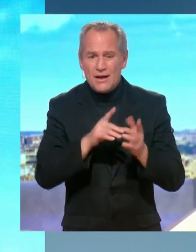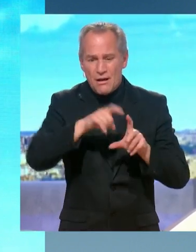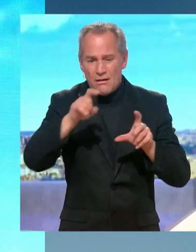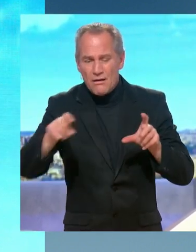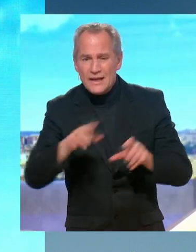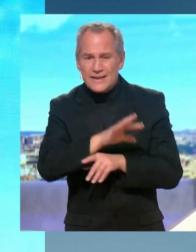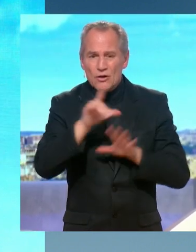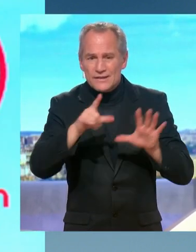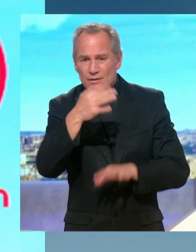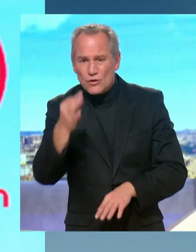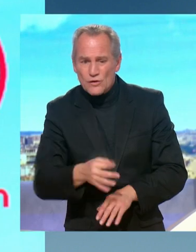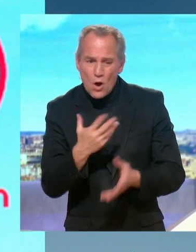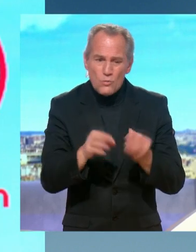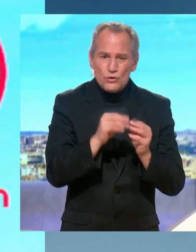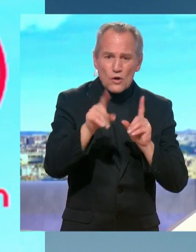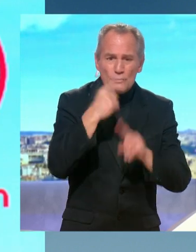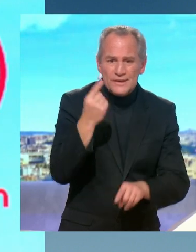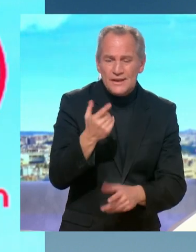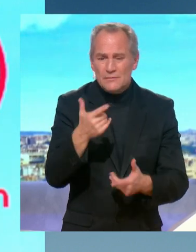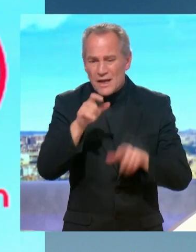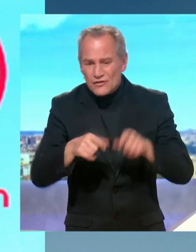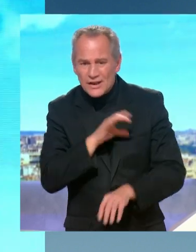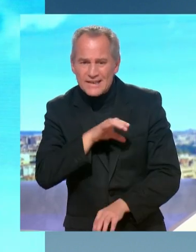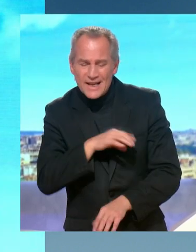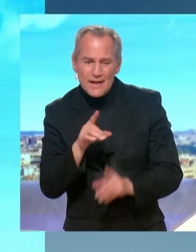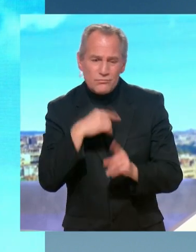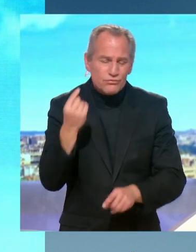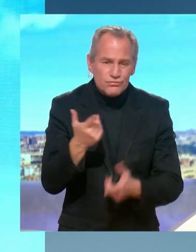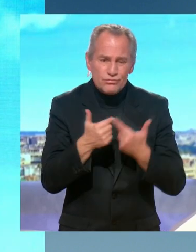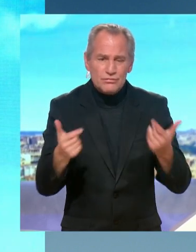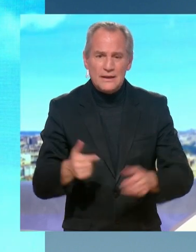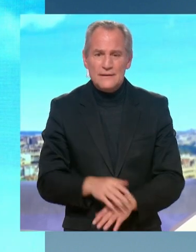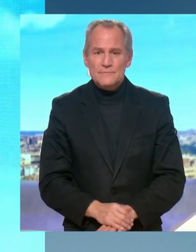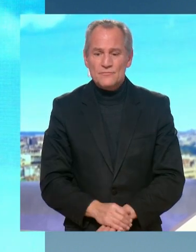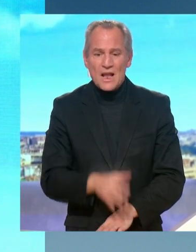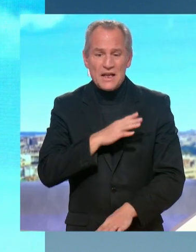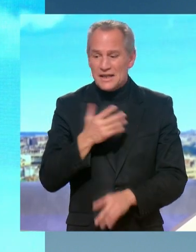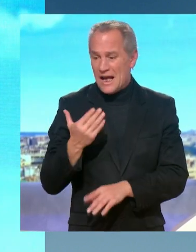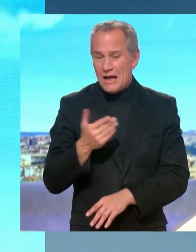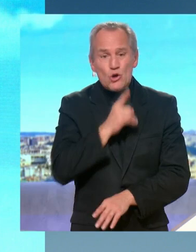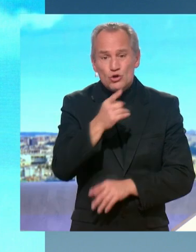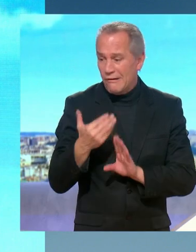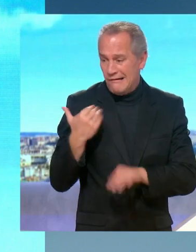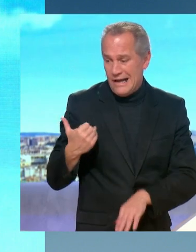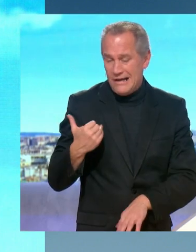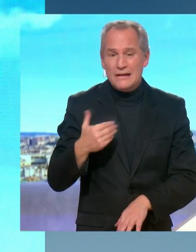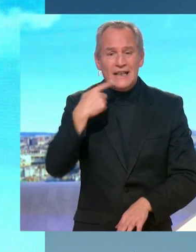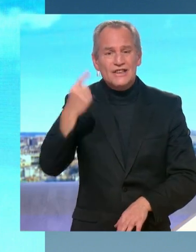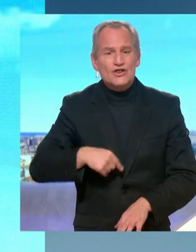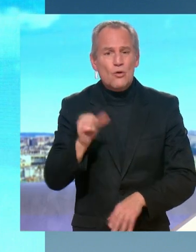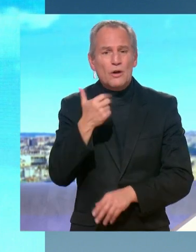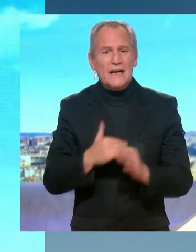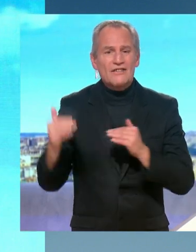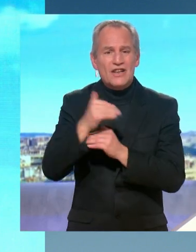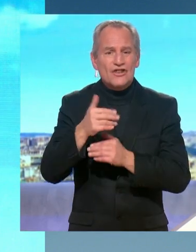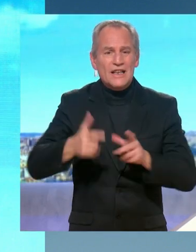57%. C'est le patron de la police nationale, Frédéric Wauquiez, qui l'a dit. Il y a quelques jours encore, un père de famille qui dormait chez lui, à Dijon, au premier étage de